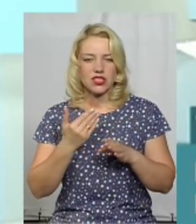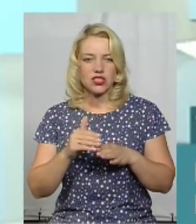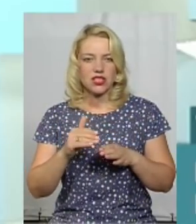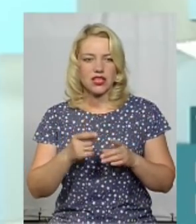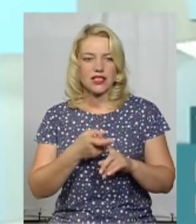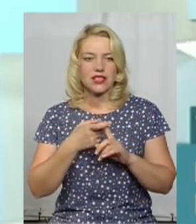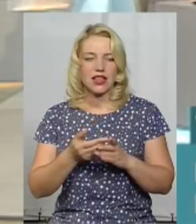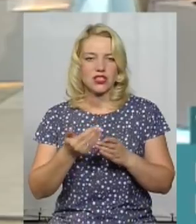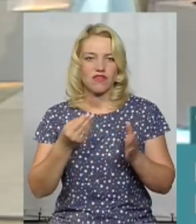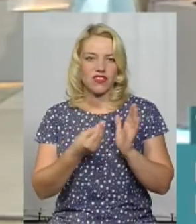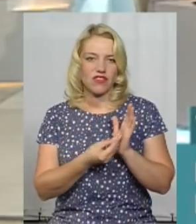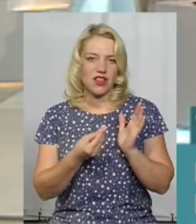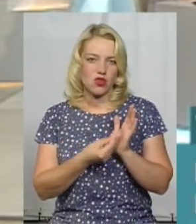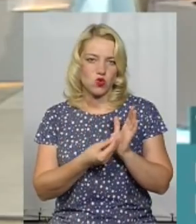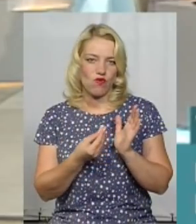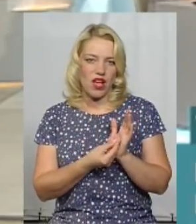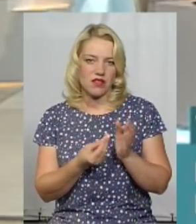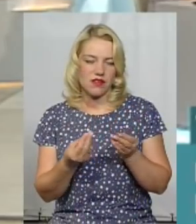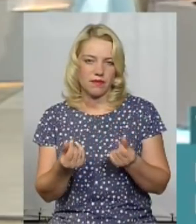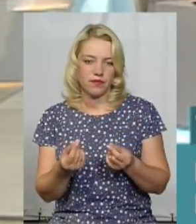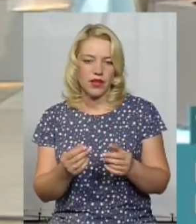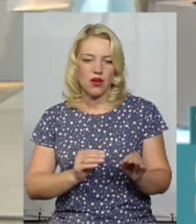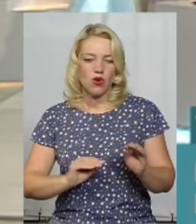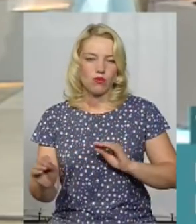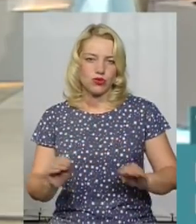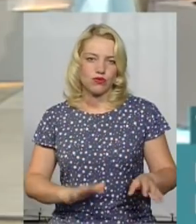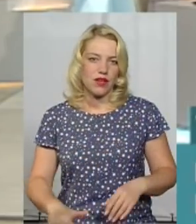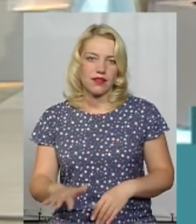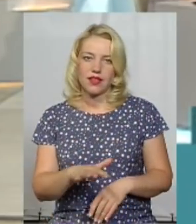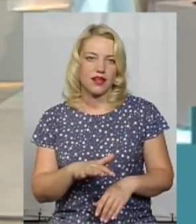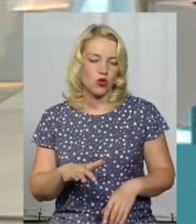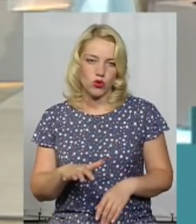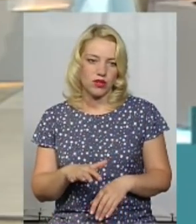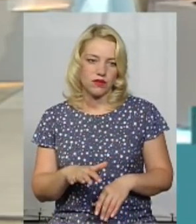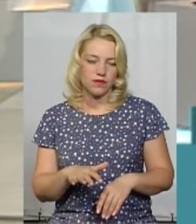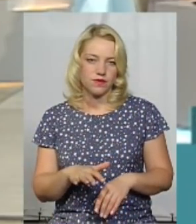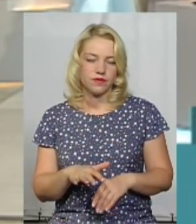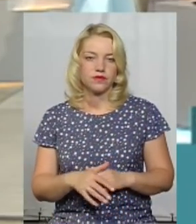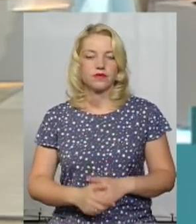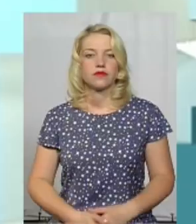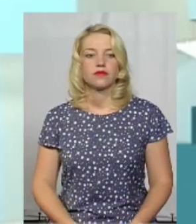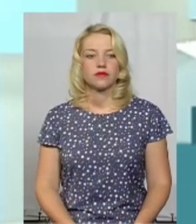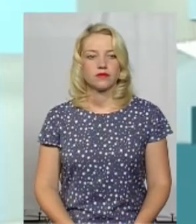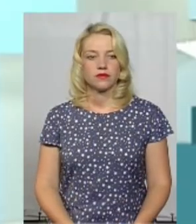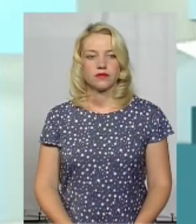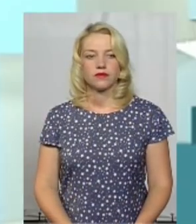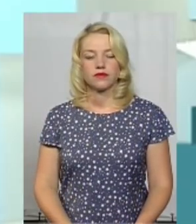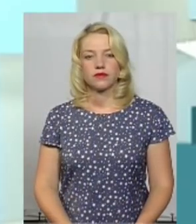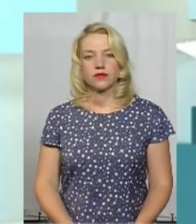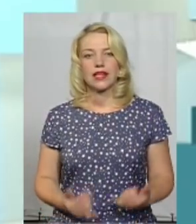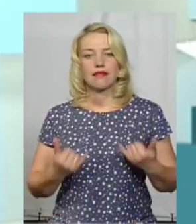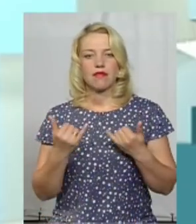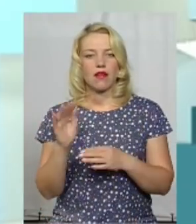залежить від фінансування. Облаштування територій, для